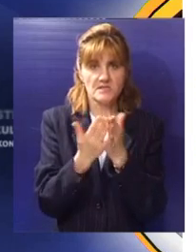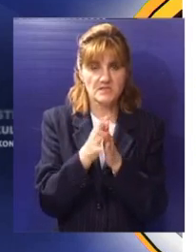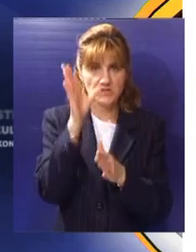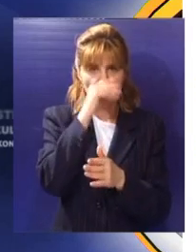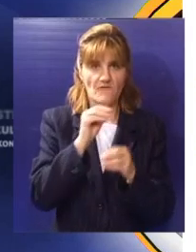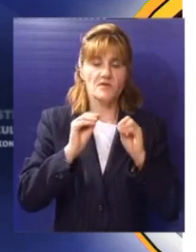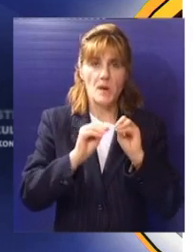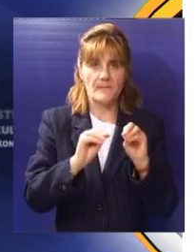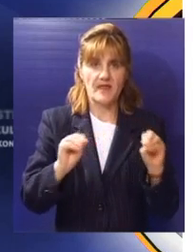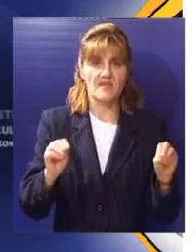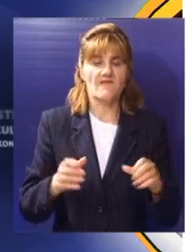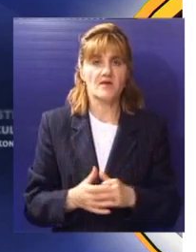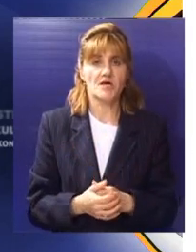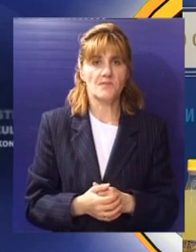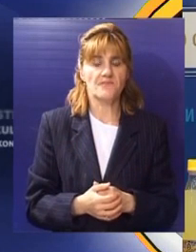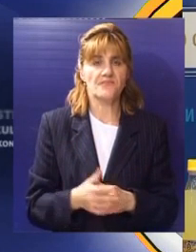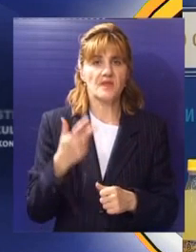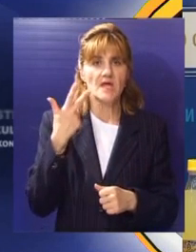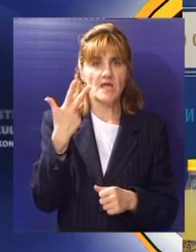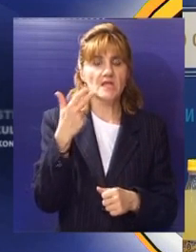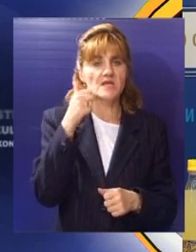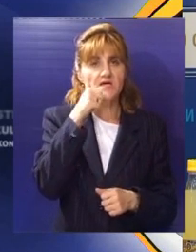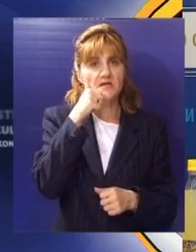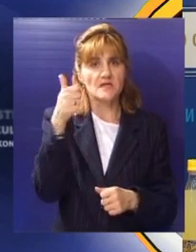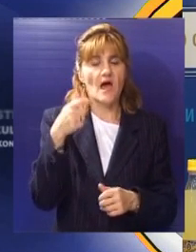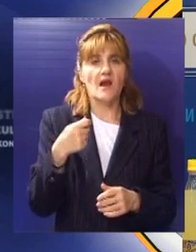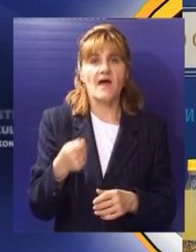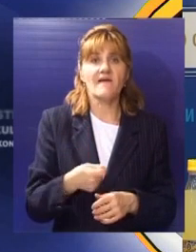večeri i predavanja. Za tri dana festivala